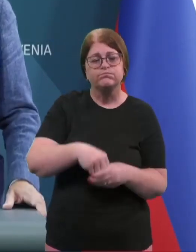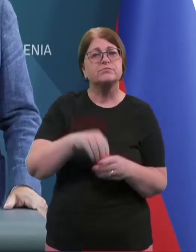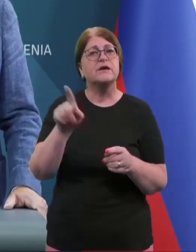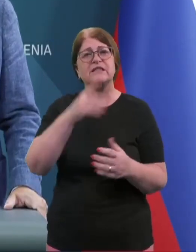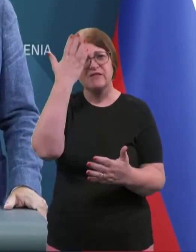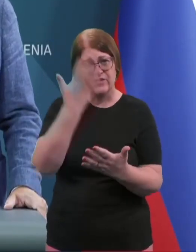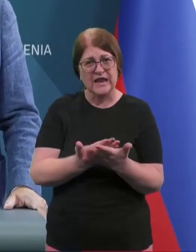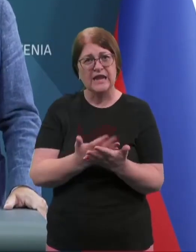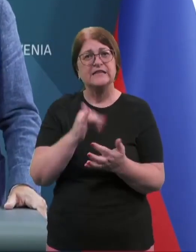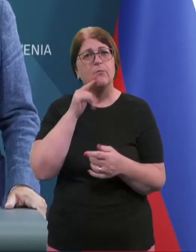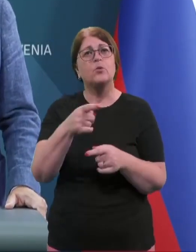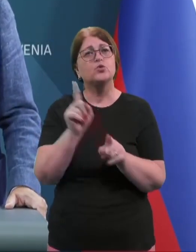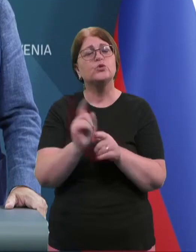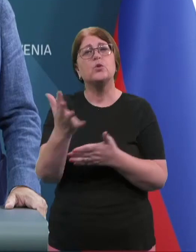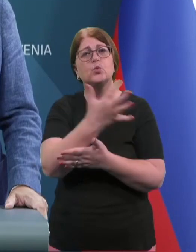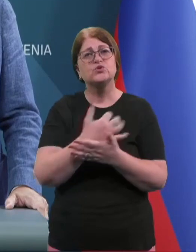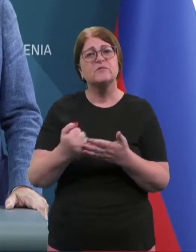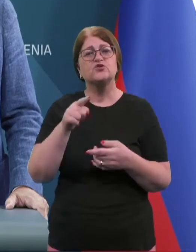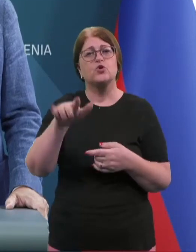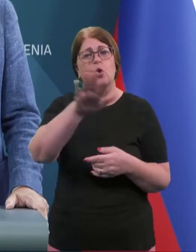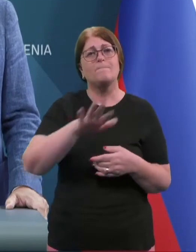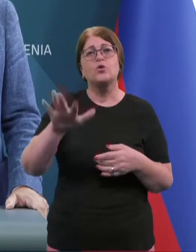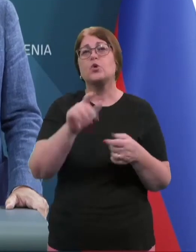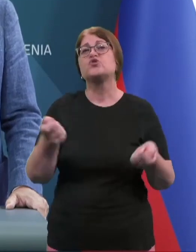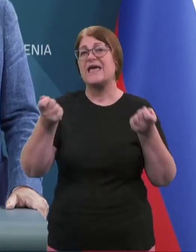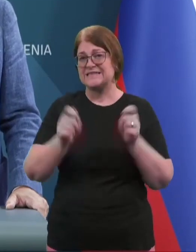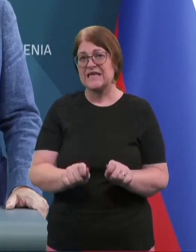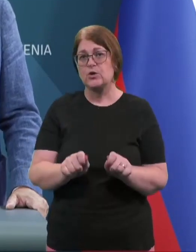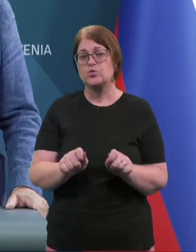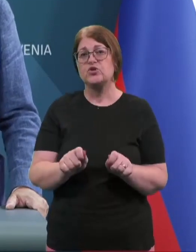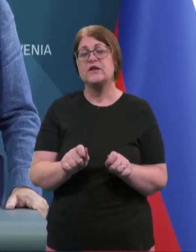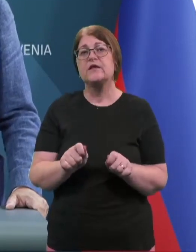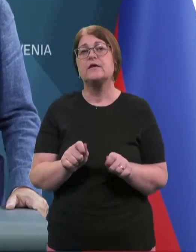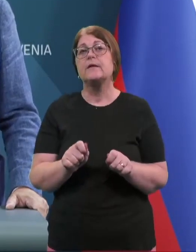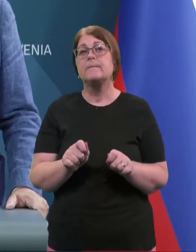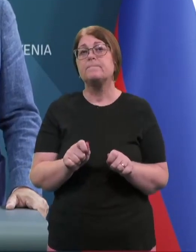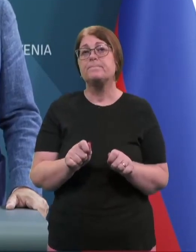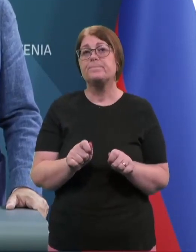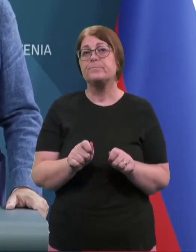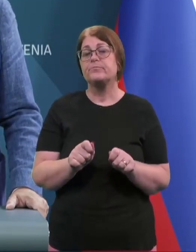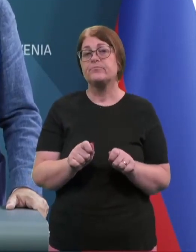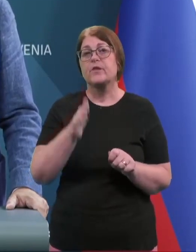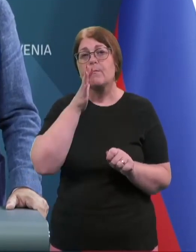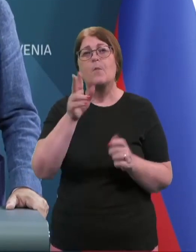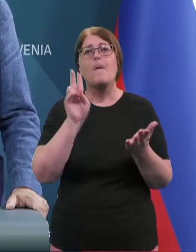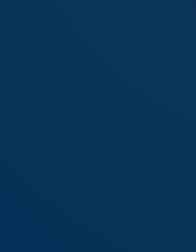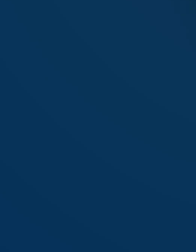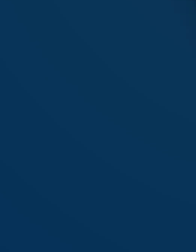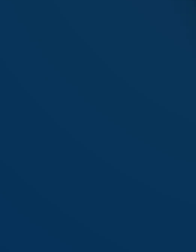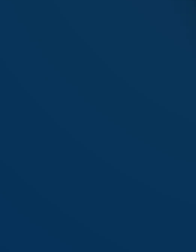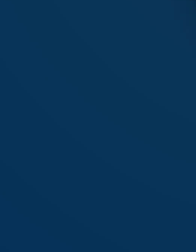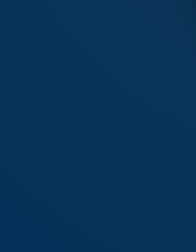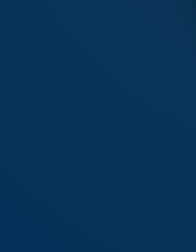to, da bomo tudi uspešno tudi to področje zaključili in se bodo pravilno odločili.